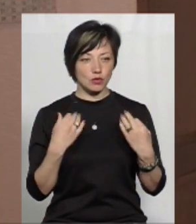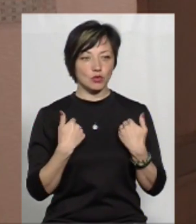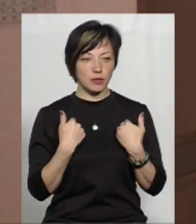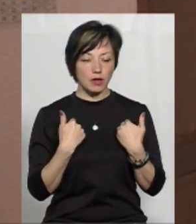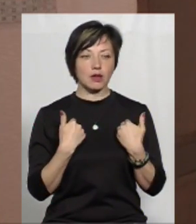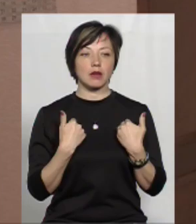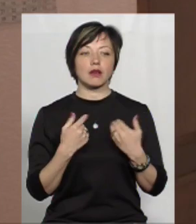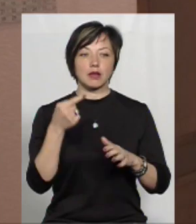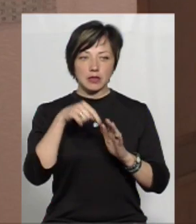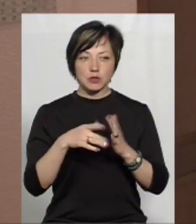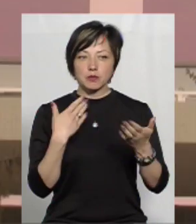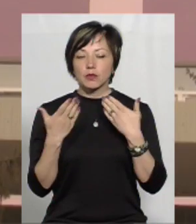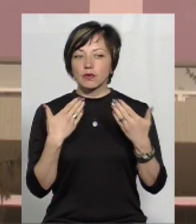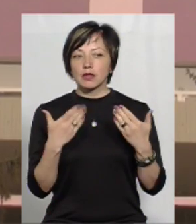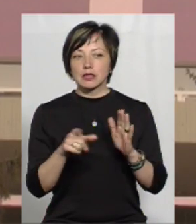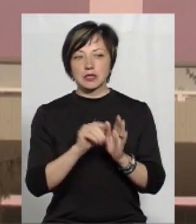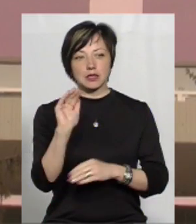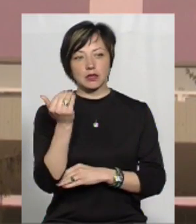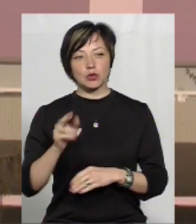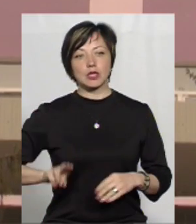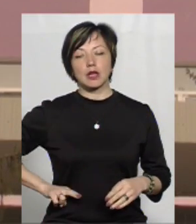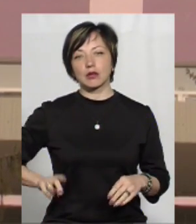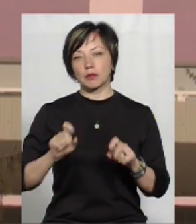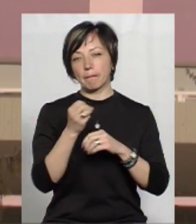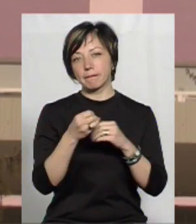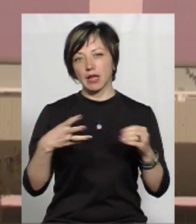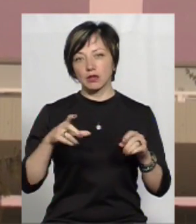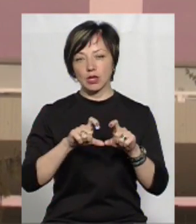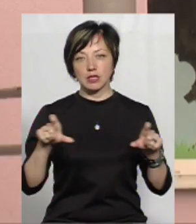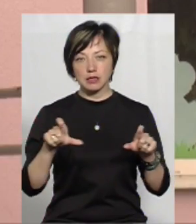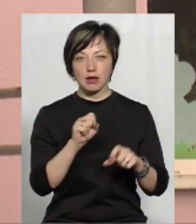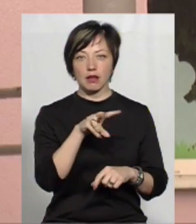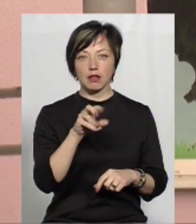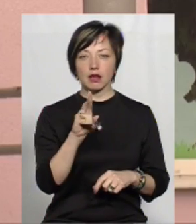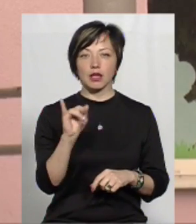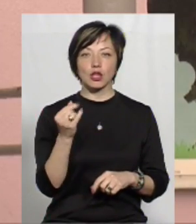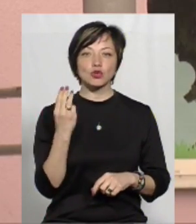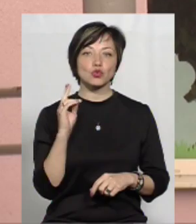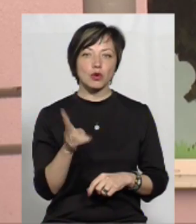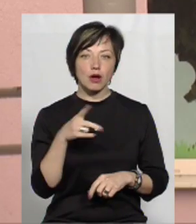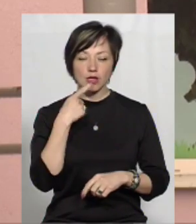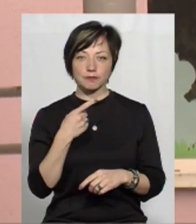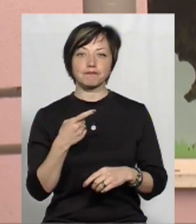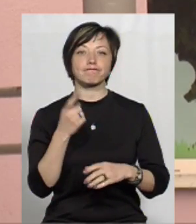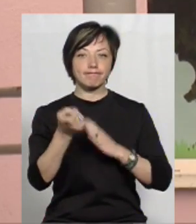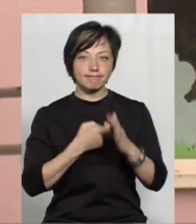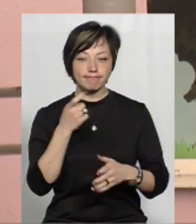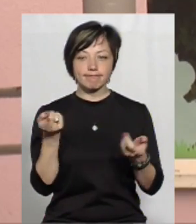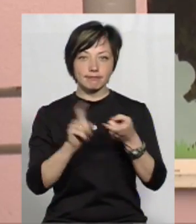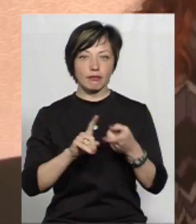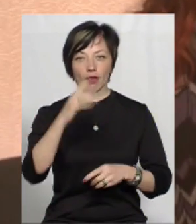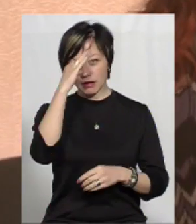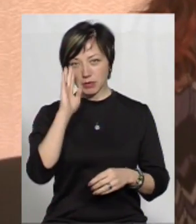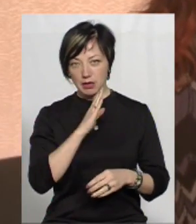глибше спілкувалася з їхнім дитиною. Директор 15-го ліцею Алла Кієщук каже, коли про інцидент дізналися, зв'язалися з батьками